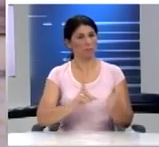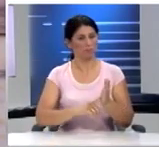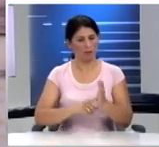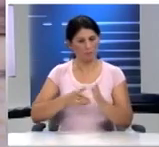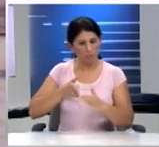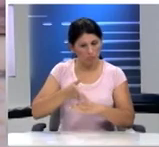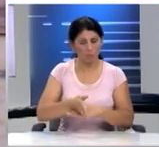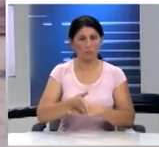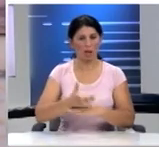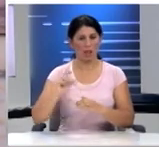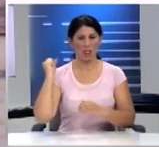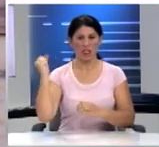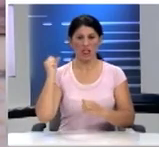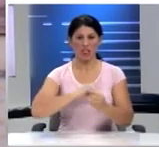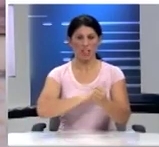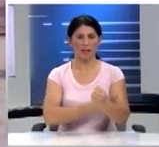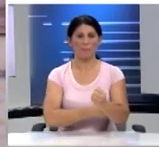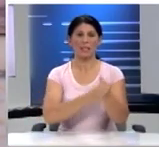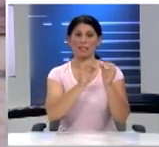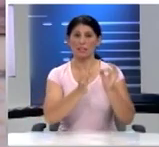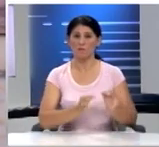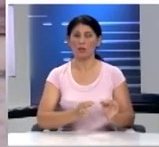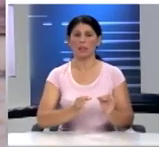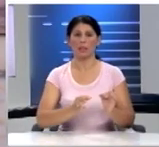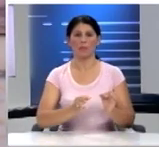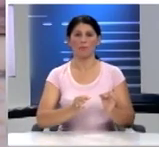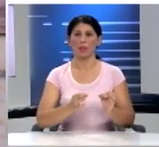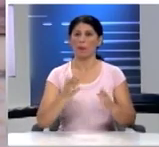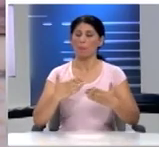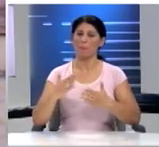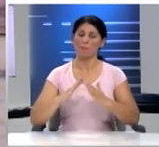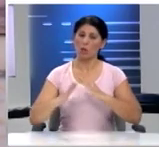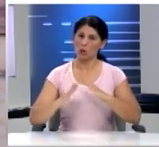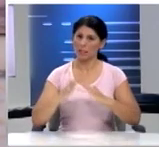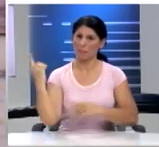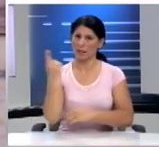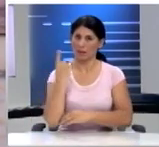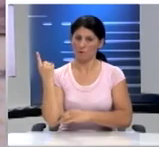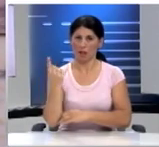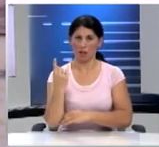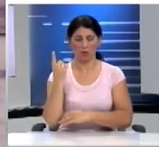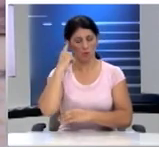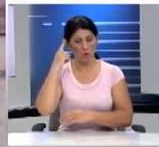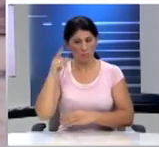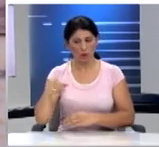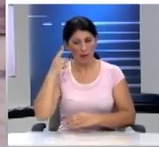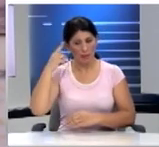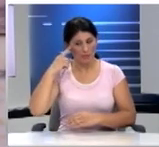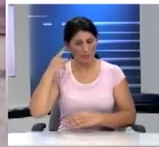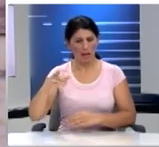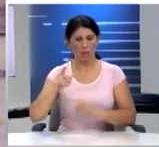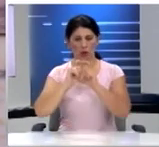και συνολικά στη ζωή μας η οικολογική διαχείριση και νομίζω πως η ιδέα, τα